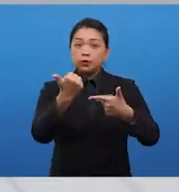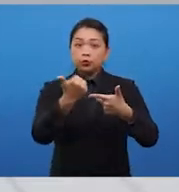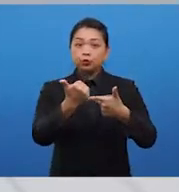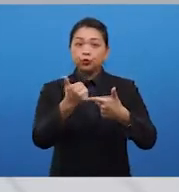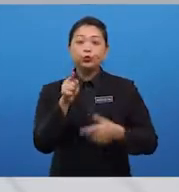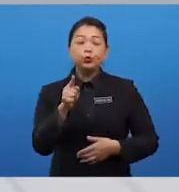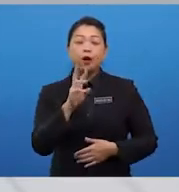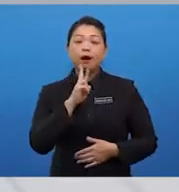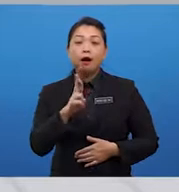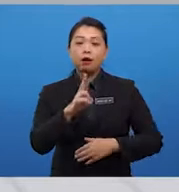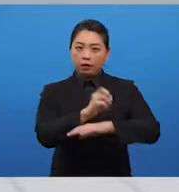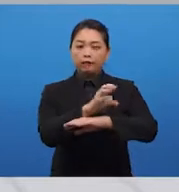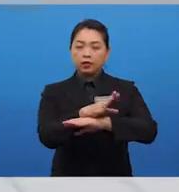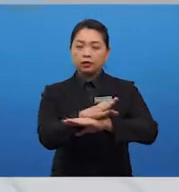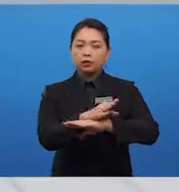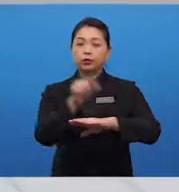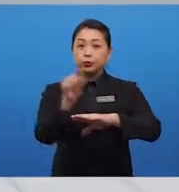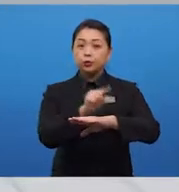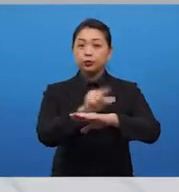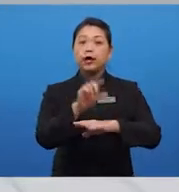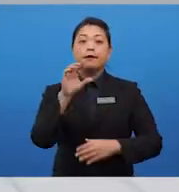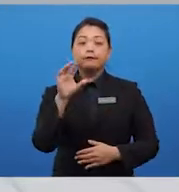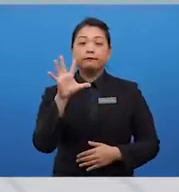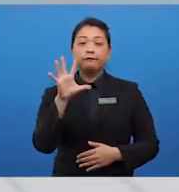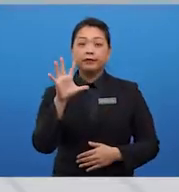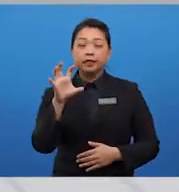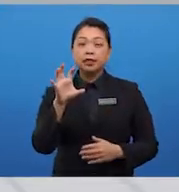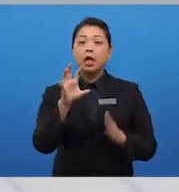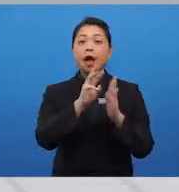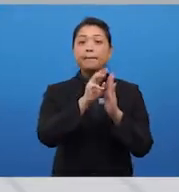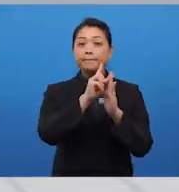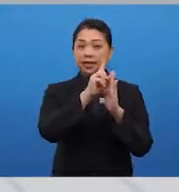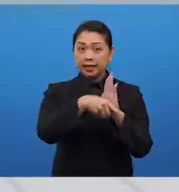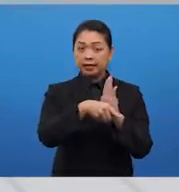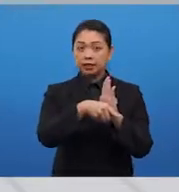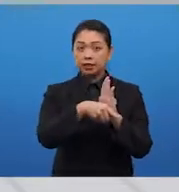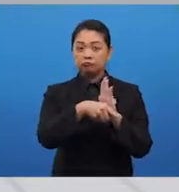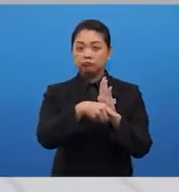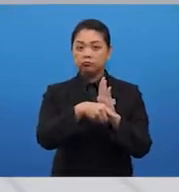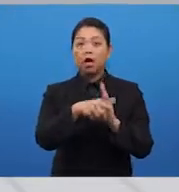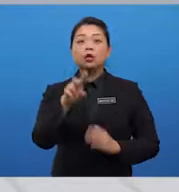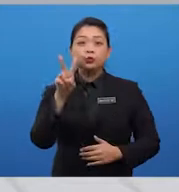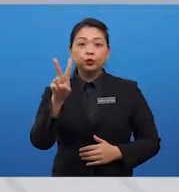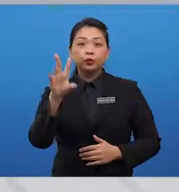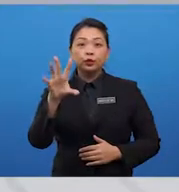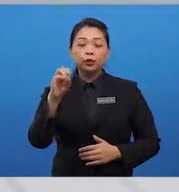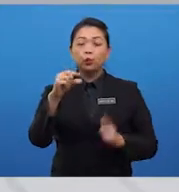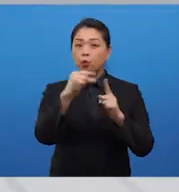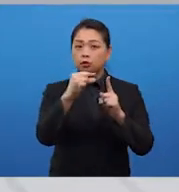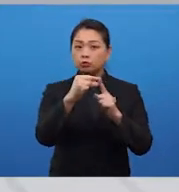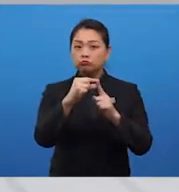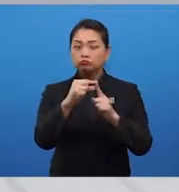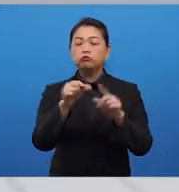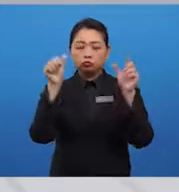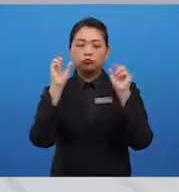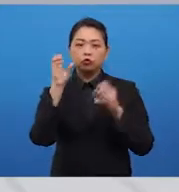you are advised to spend about 50 minutes with at least 250 words. You could